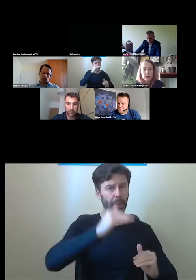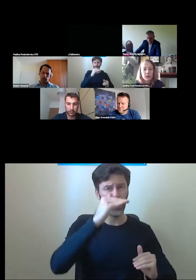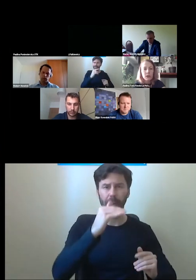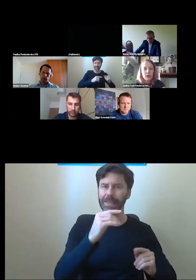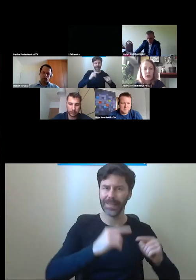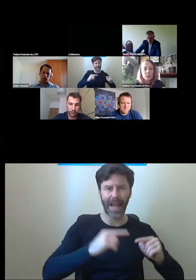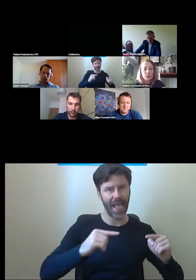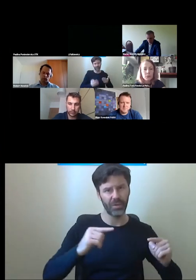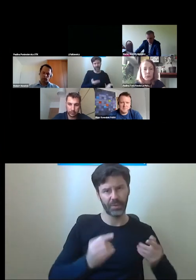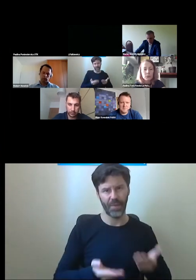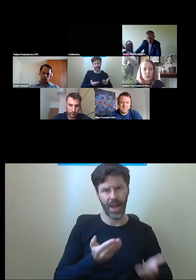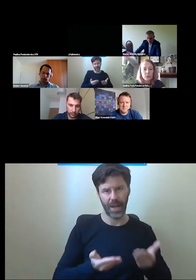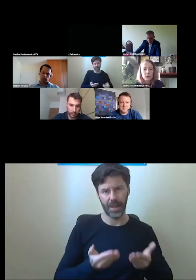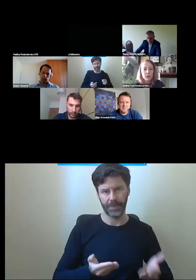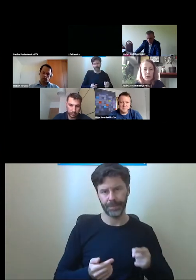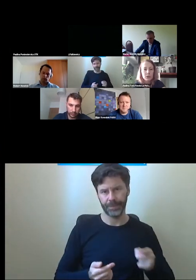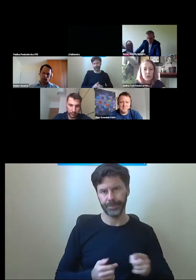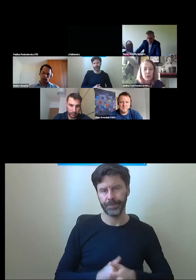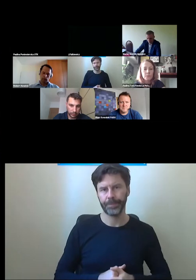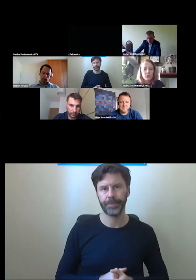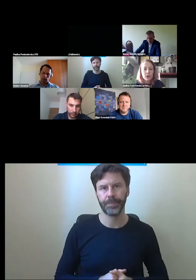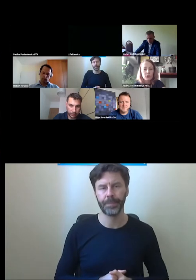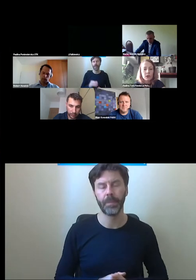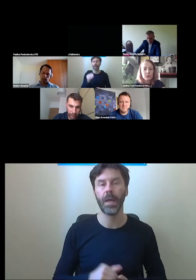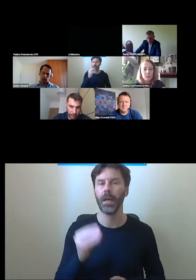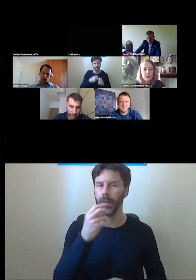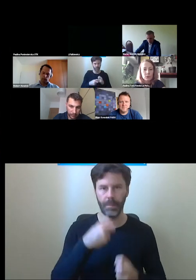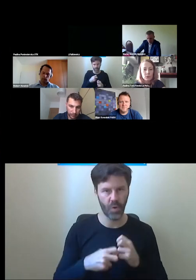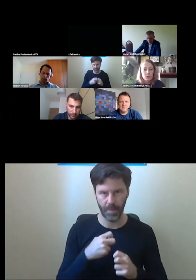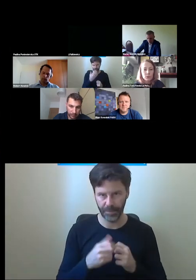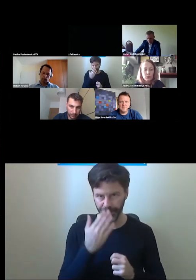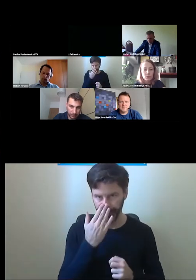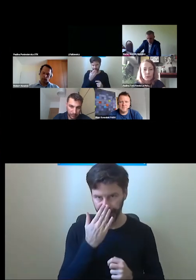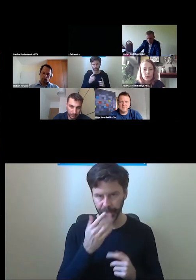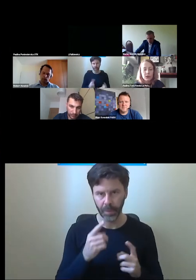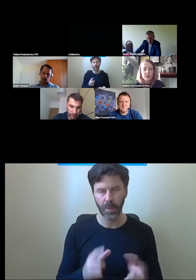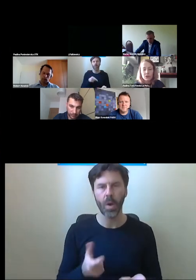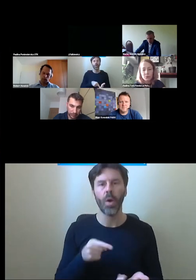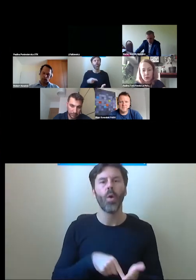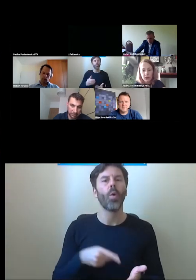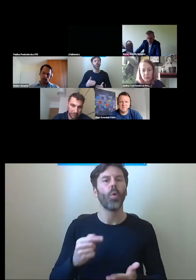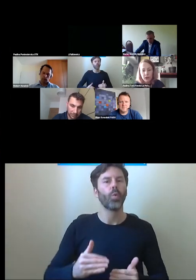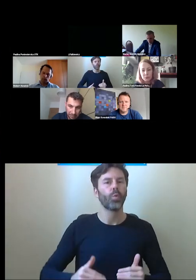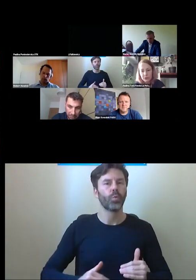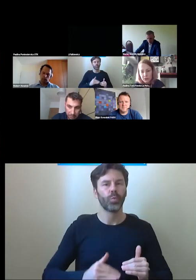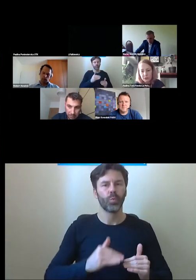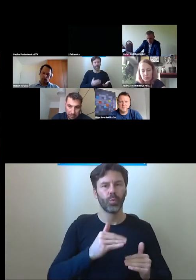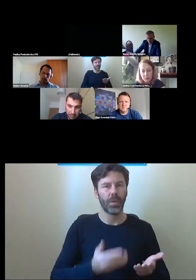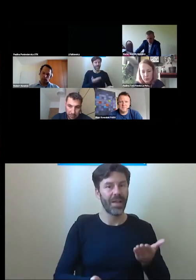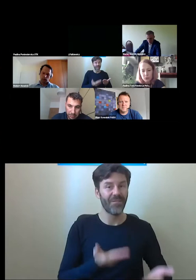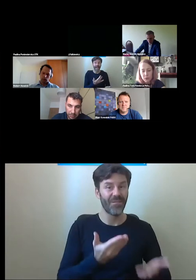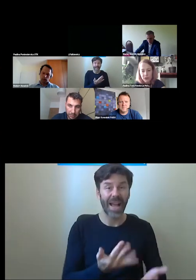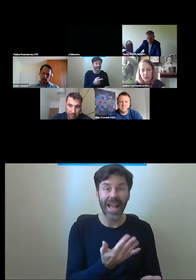z kolei problem, który się pojawia często, to znaczy ta informacja o udźwigu nie jest nigdzie podana. Albo jest